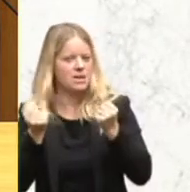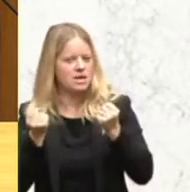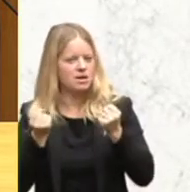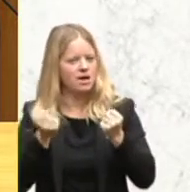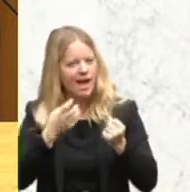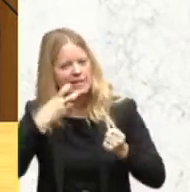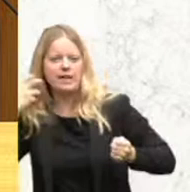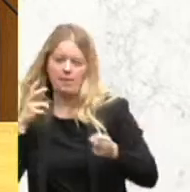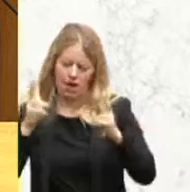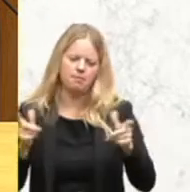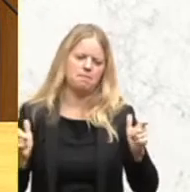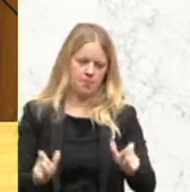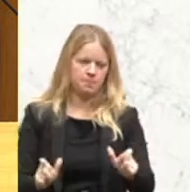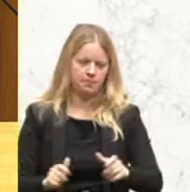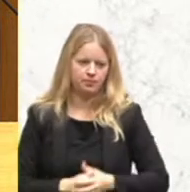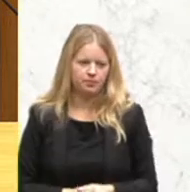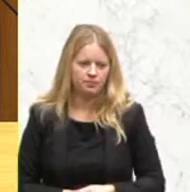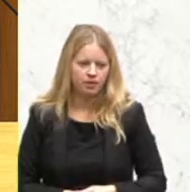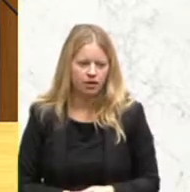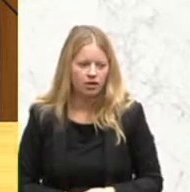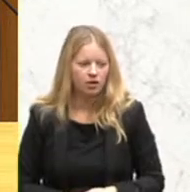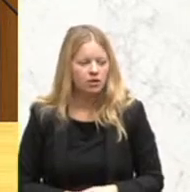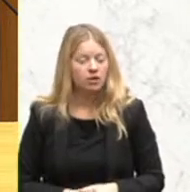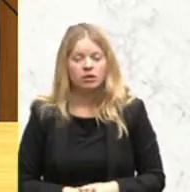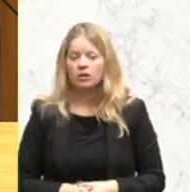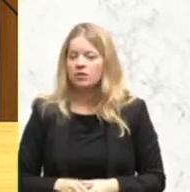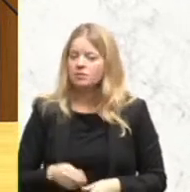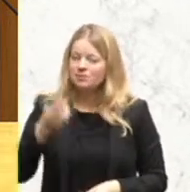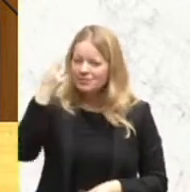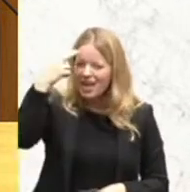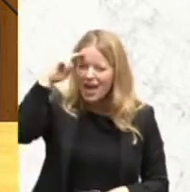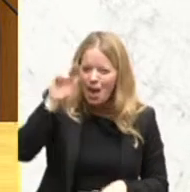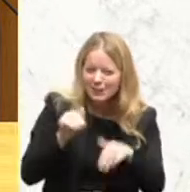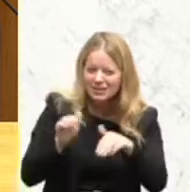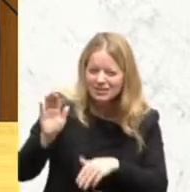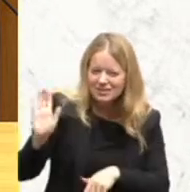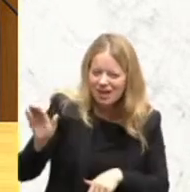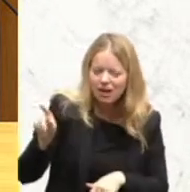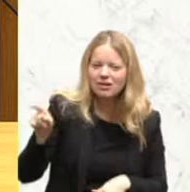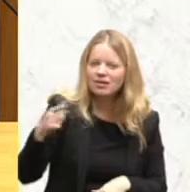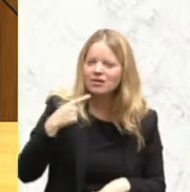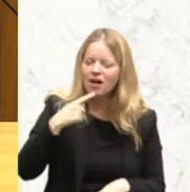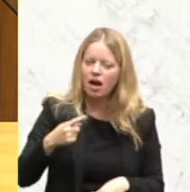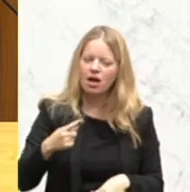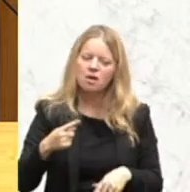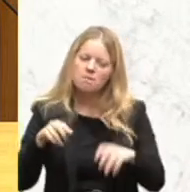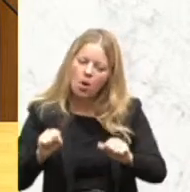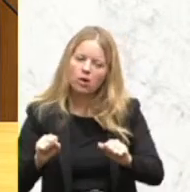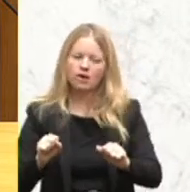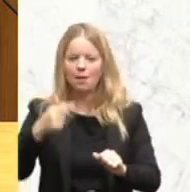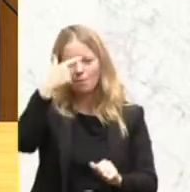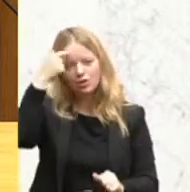ist. Herr Minister, Sie haben auch angesprochen, dass es möglich ist, Menschen Perspektiven aufzuzeigen. Das